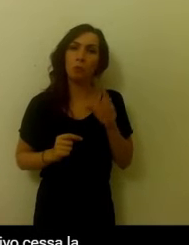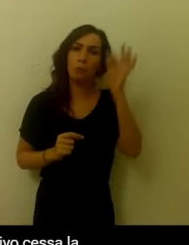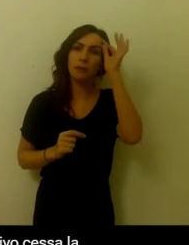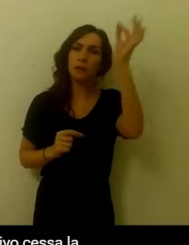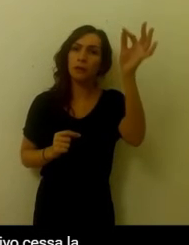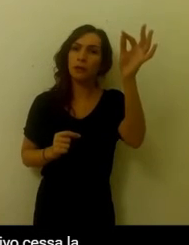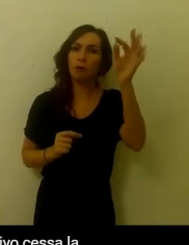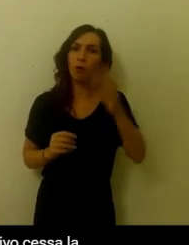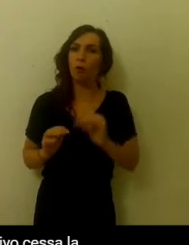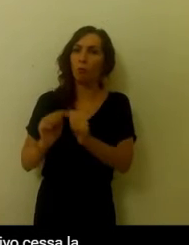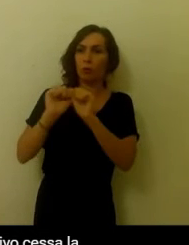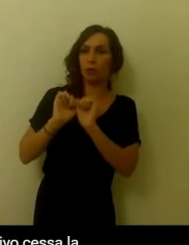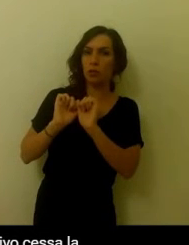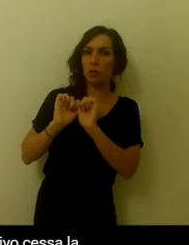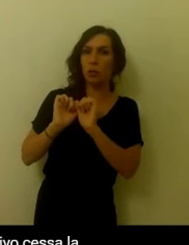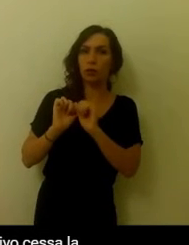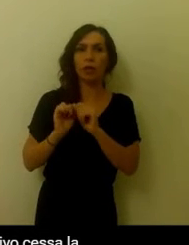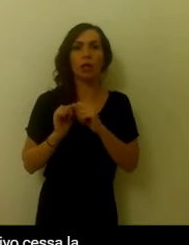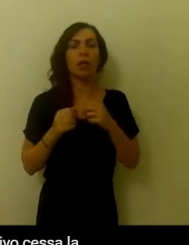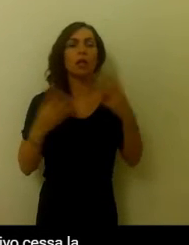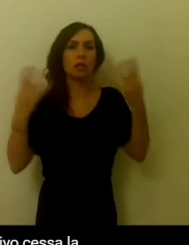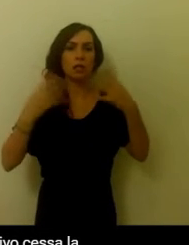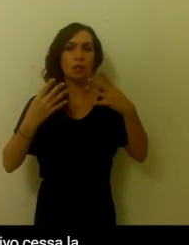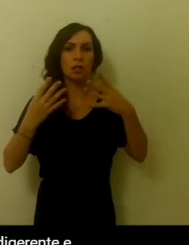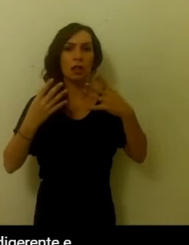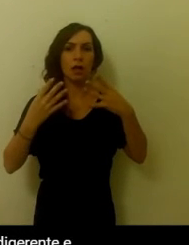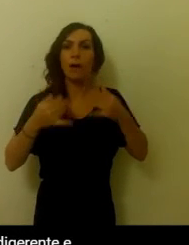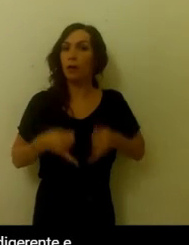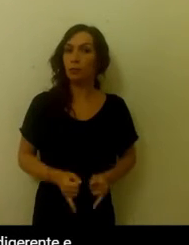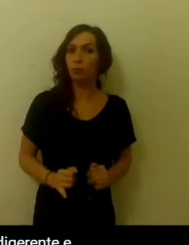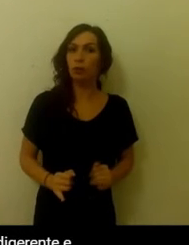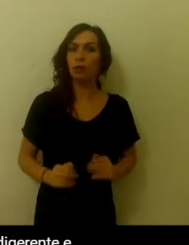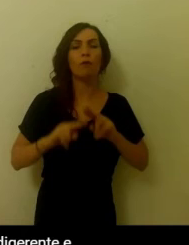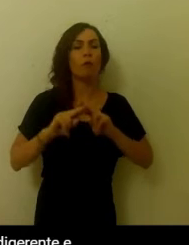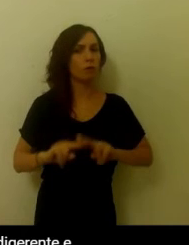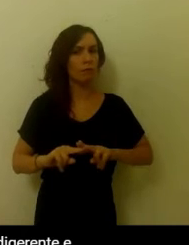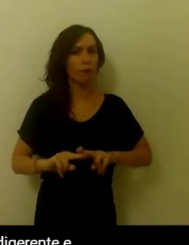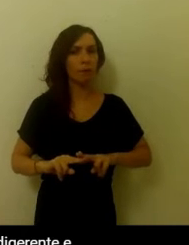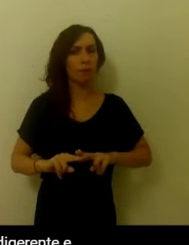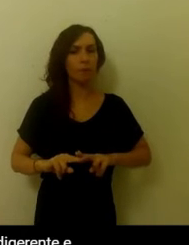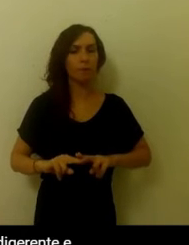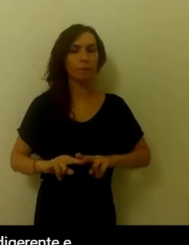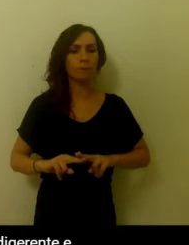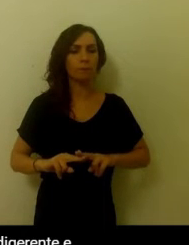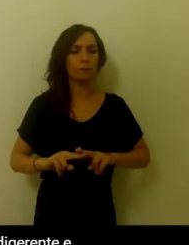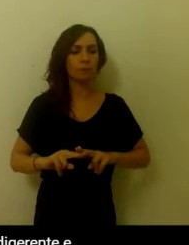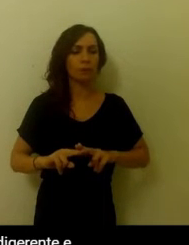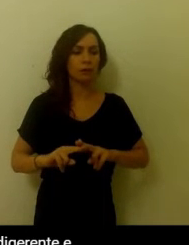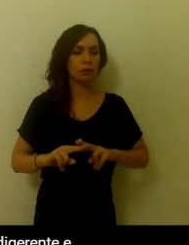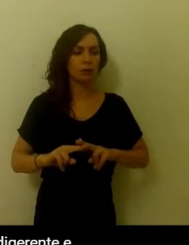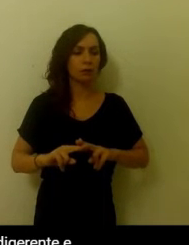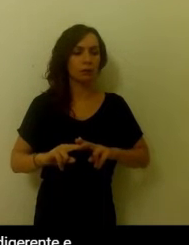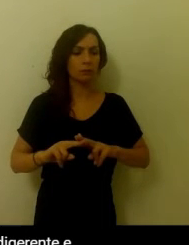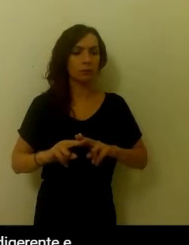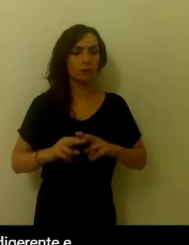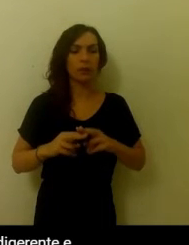Inoltre il sistema riproduttivo cessa la sua attività, rallenta l'attività anche